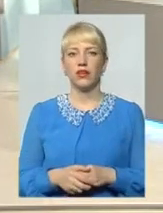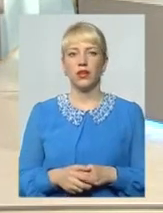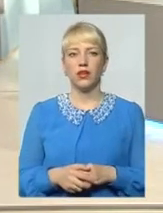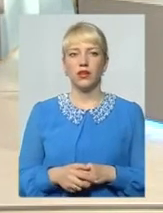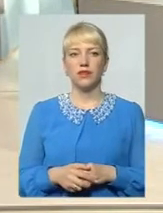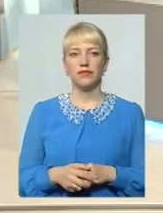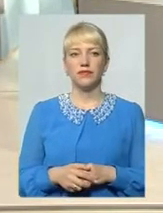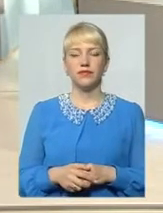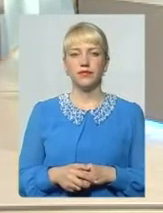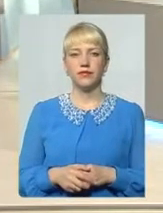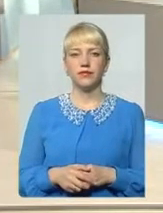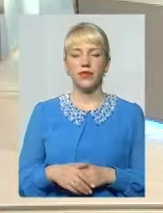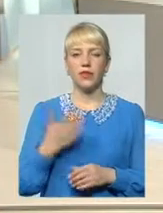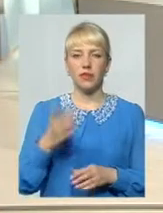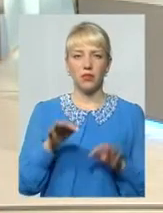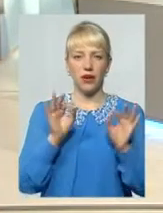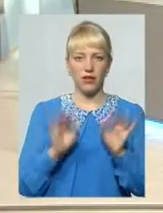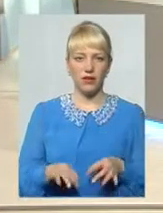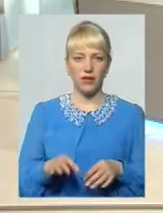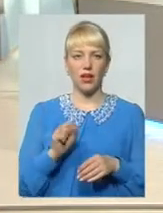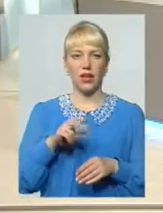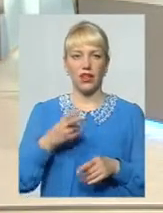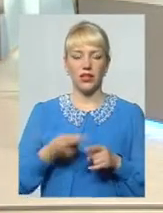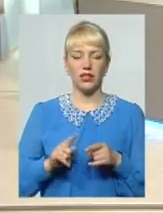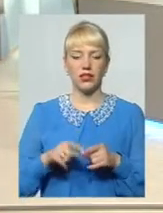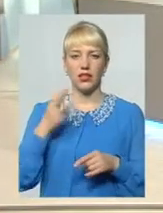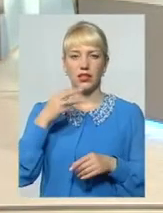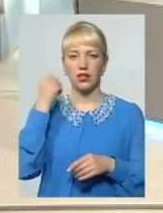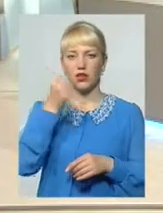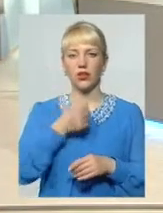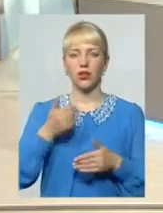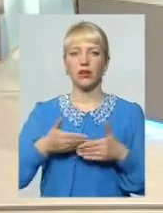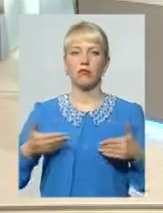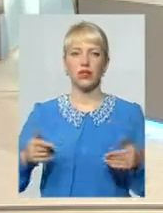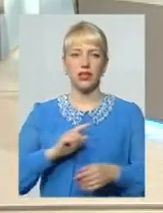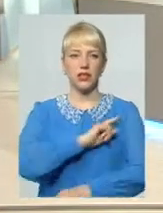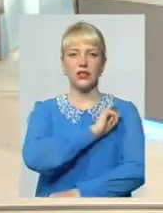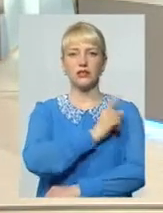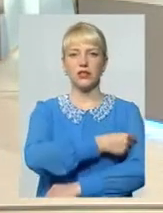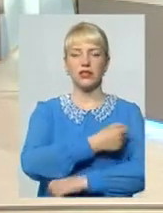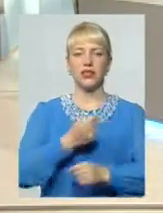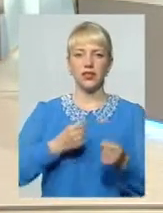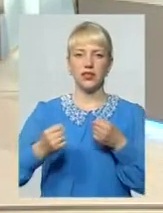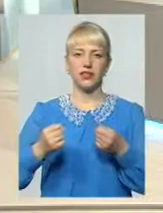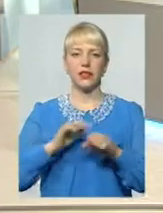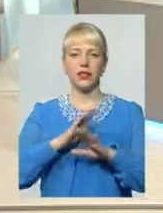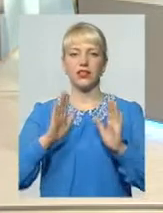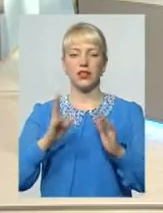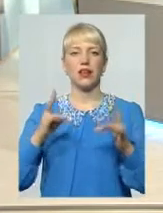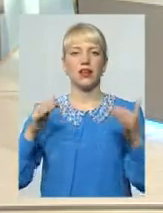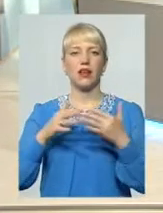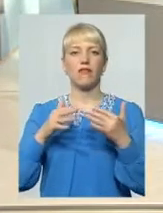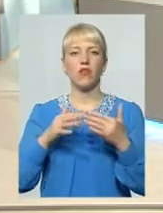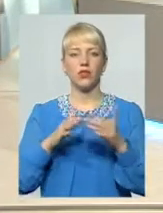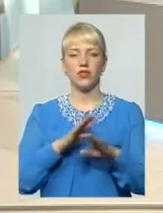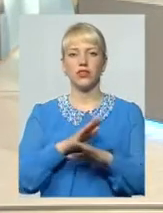напевно, ви праві, але за ці три роки ми зміцнилися не тільки на фронті, не